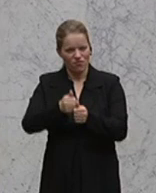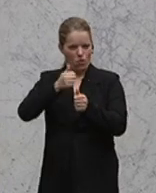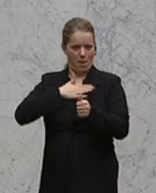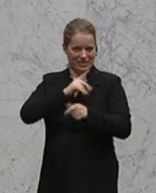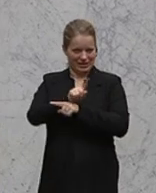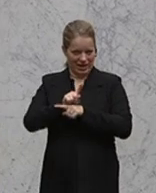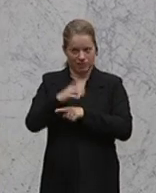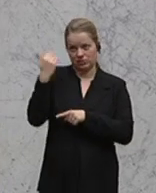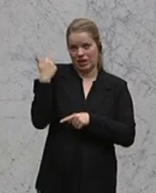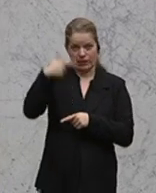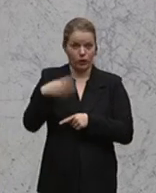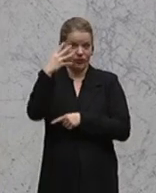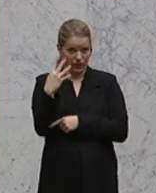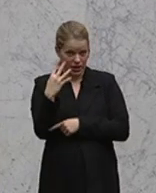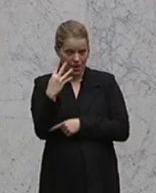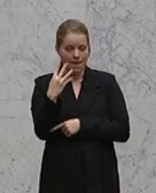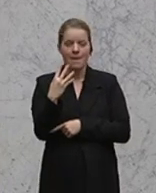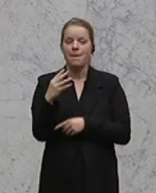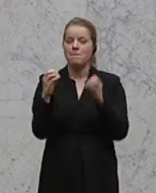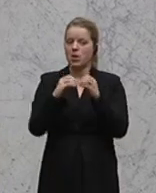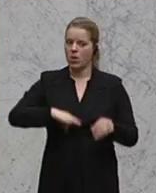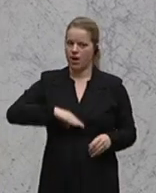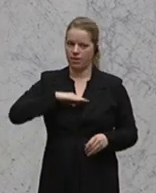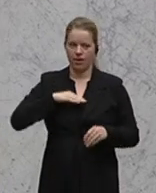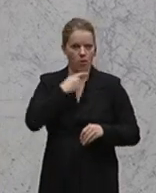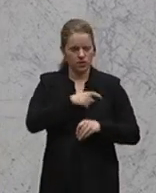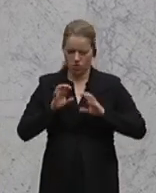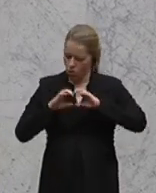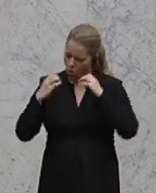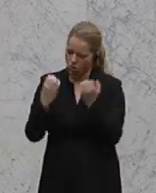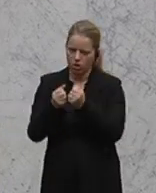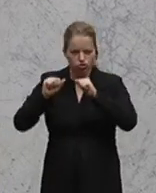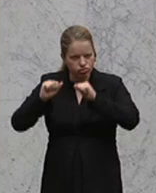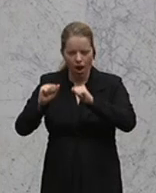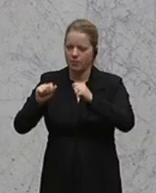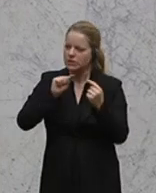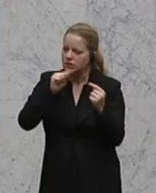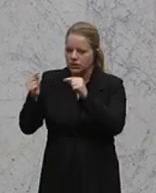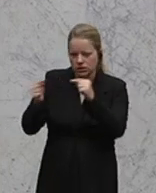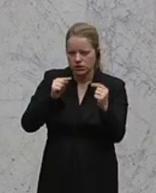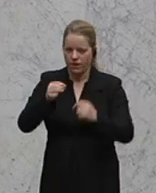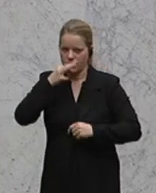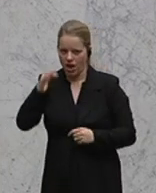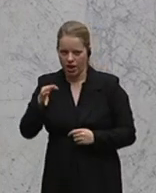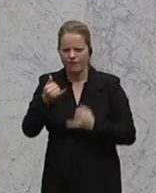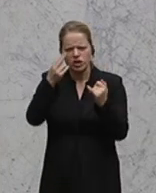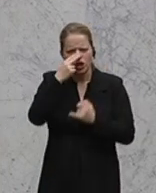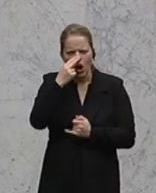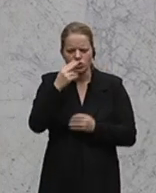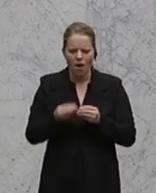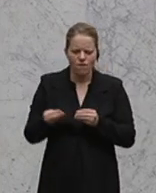tätig war, seit 2004 in der Bioethikkommission immer wieder die Frage gestellt bekommen, wie bitte passen wir das